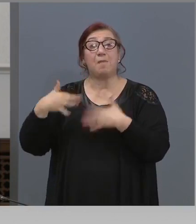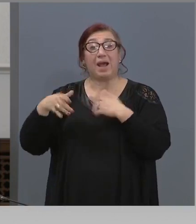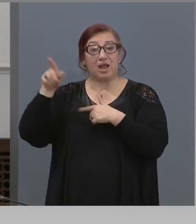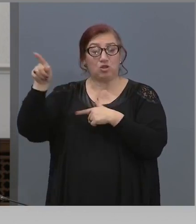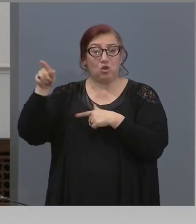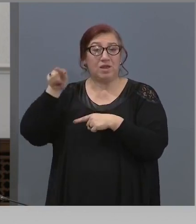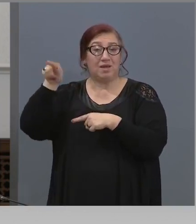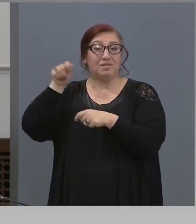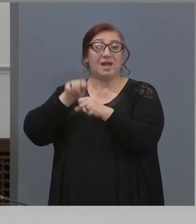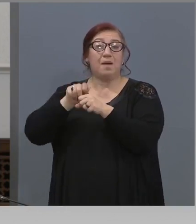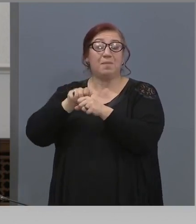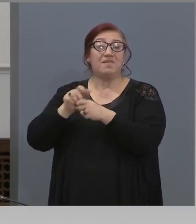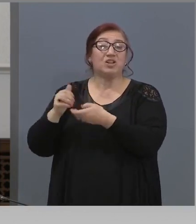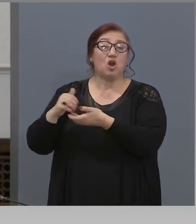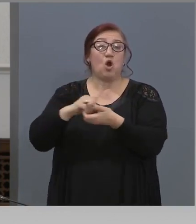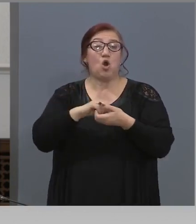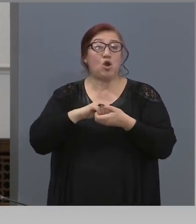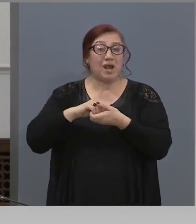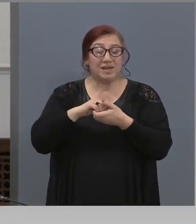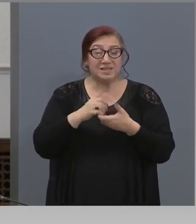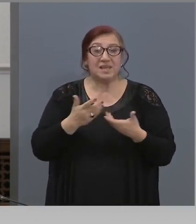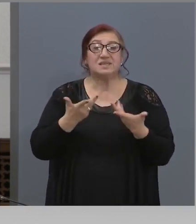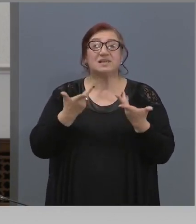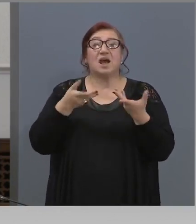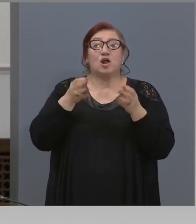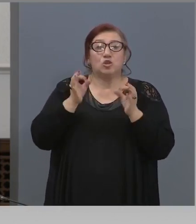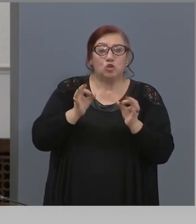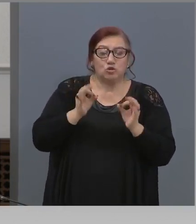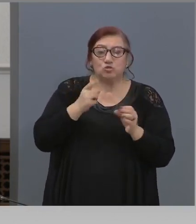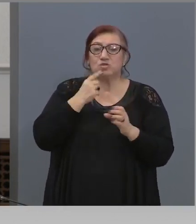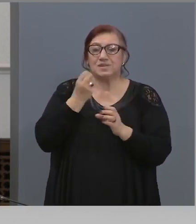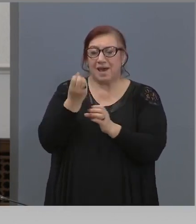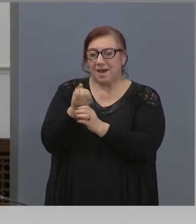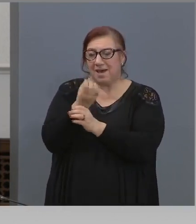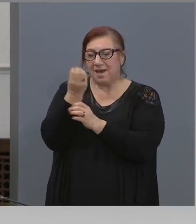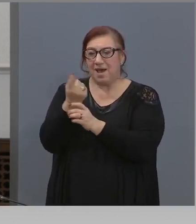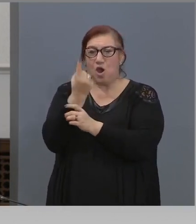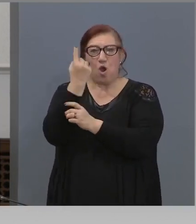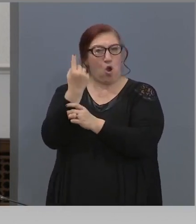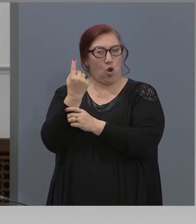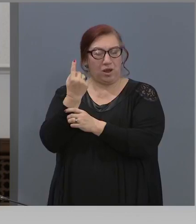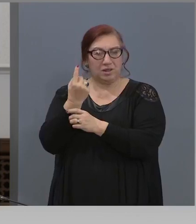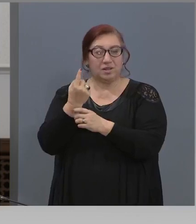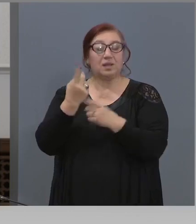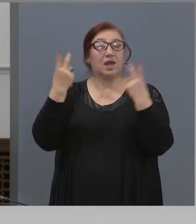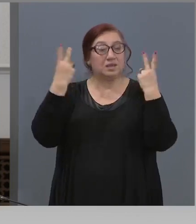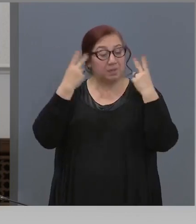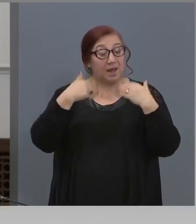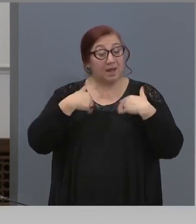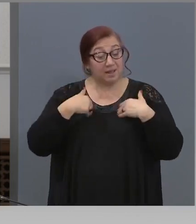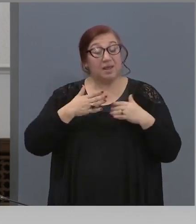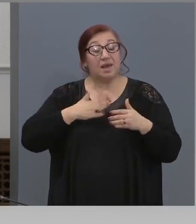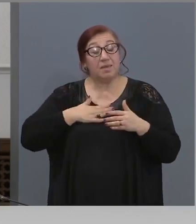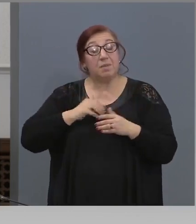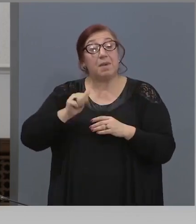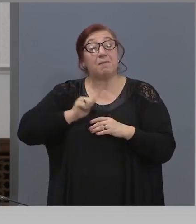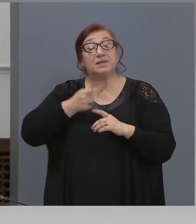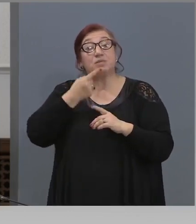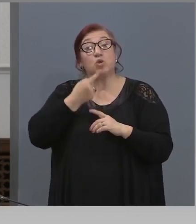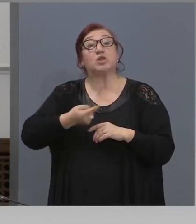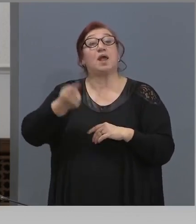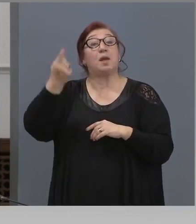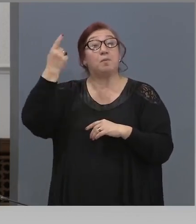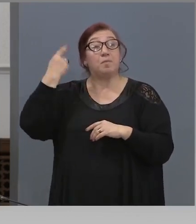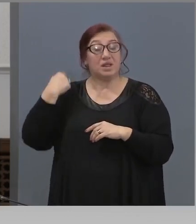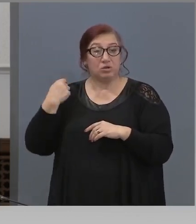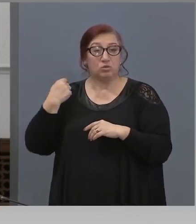организация на благодатния огън, който остана от тук да пътува към? За огъня, разбрах, за огъня ние имаме запазен от милата година и